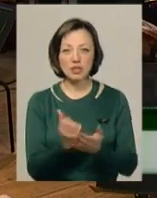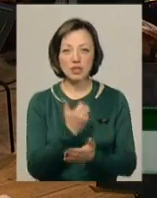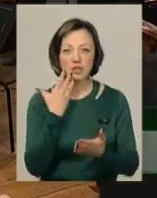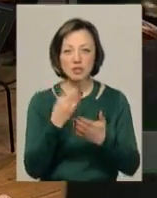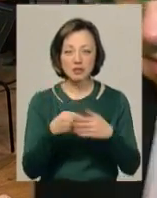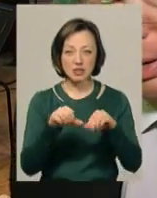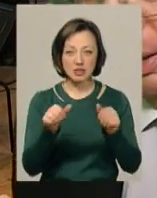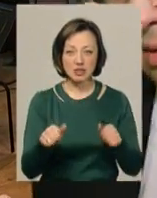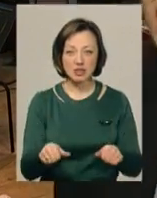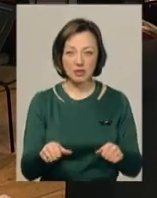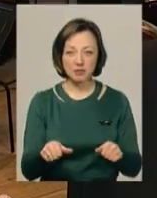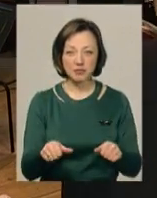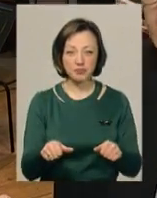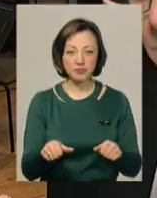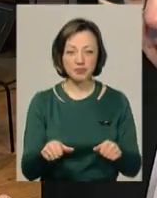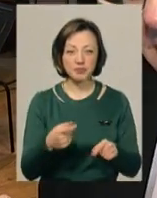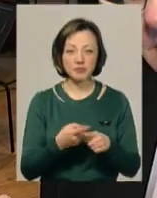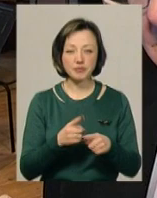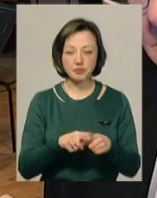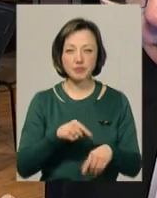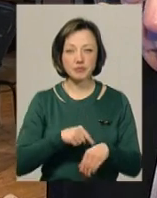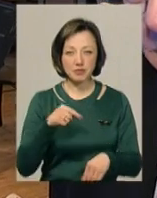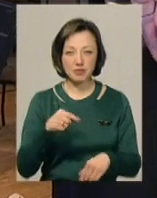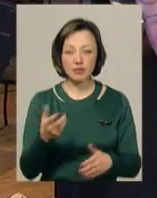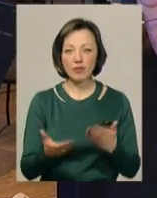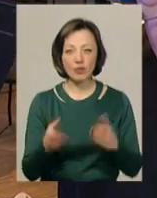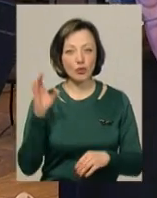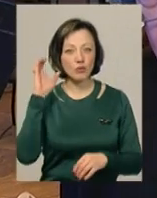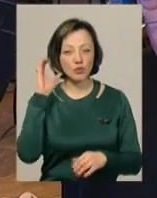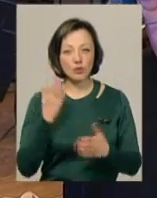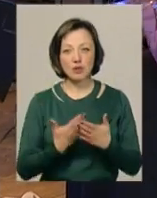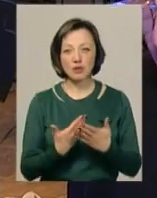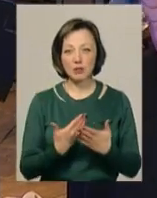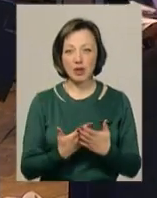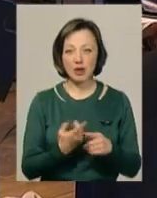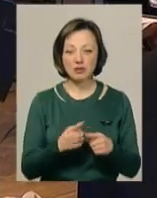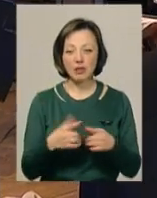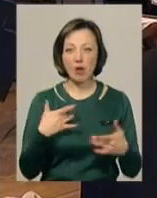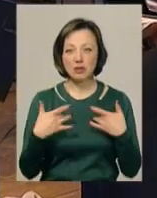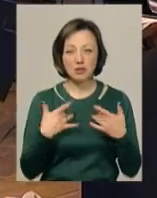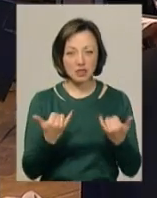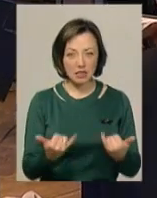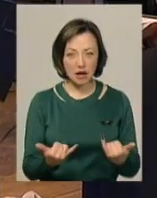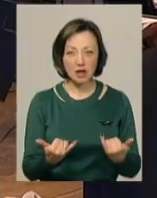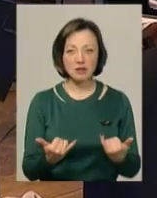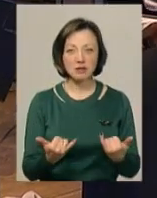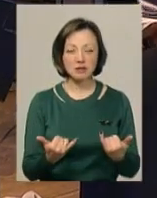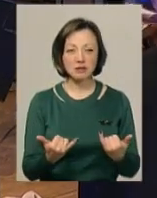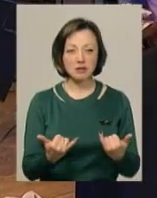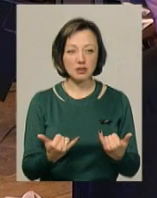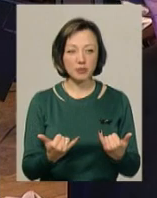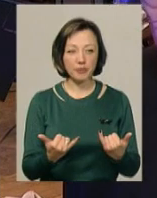композицій, так що це відчувається, якщо послухати оцей концерт зараз, що вона є зовсім,